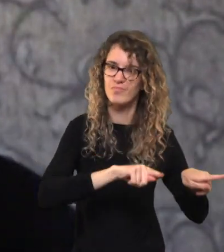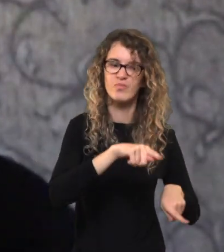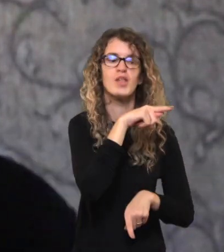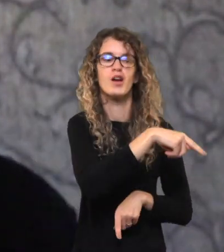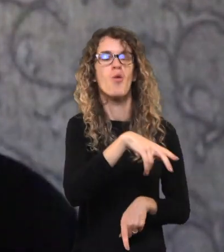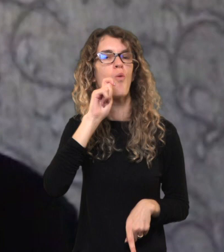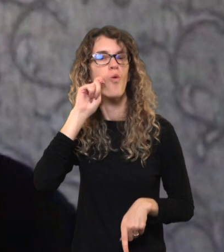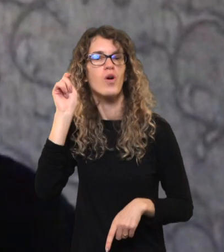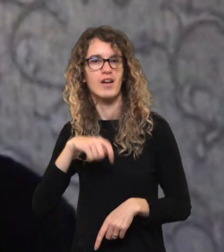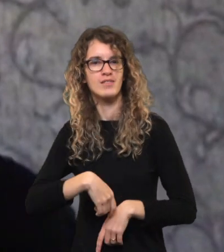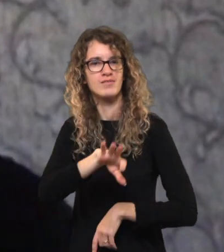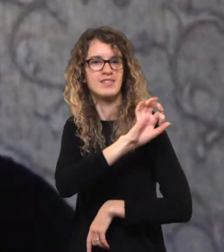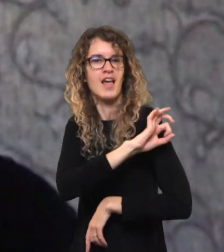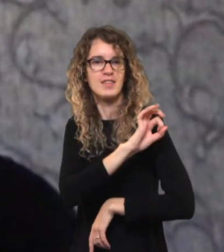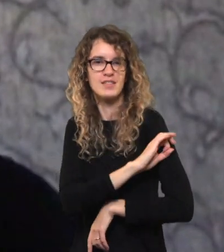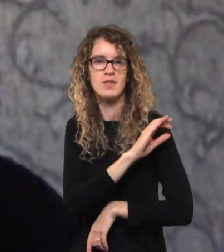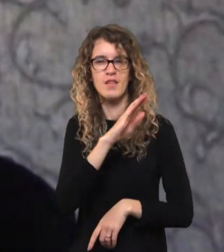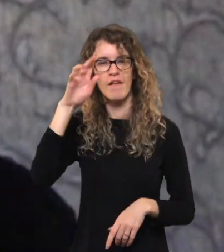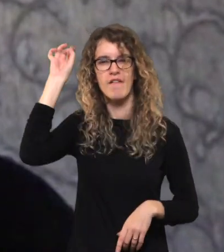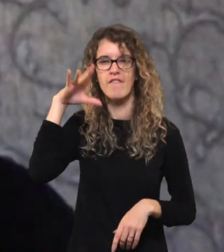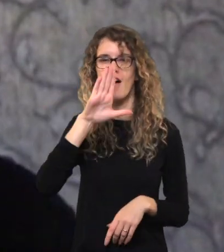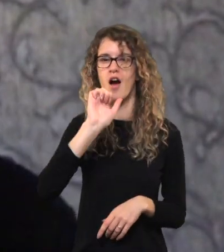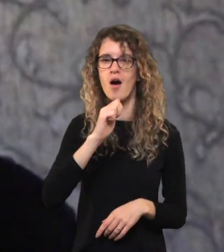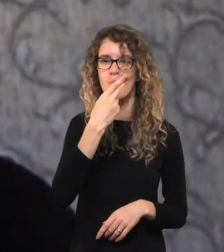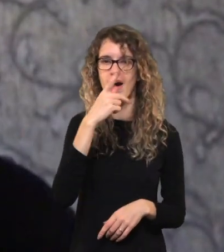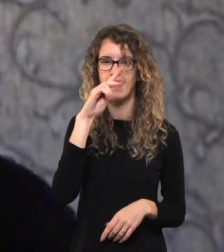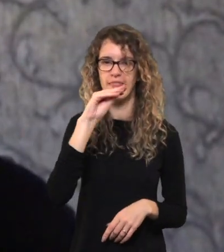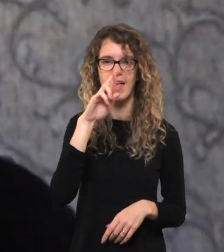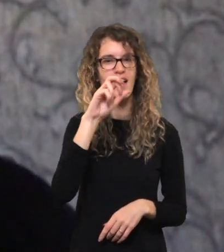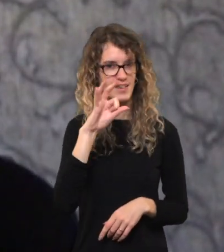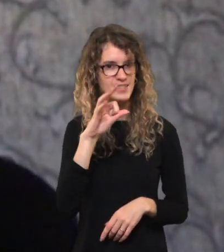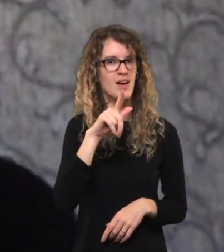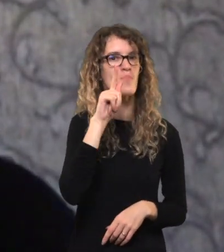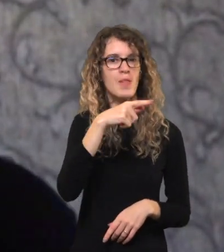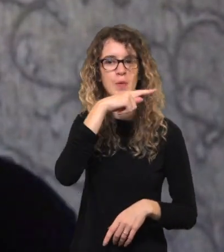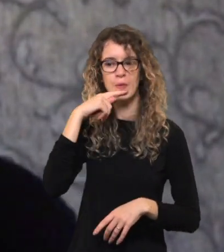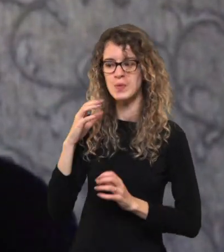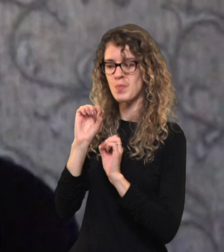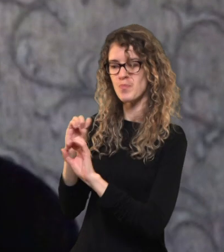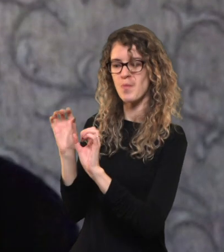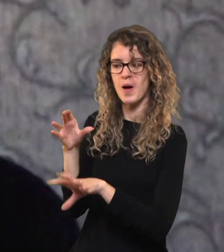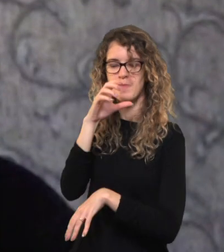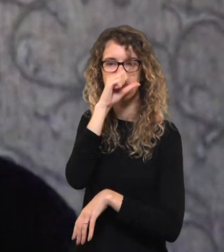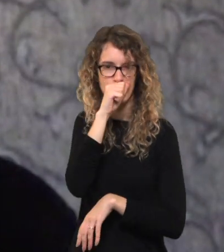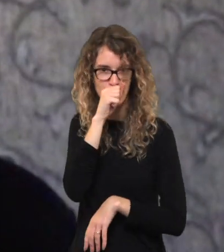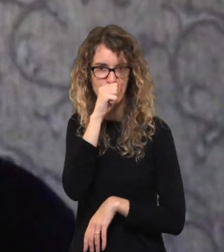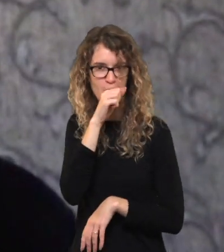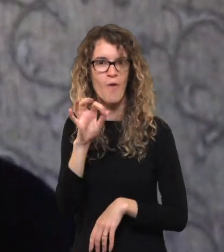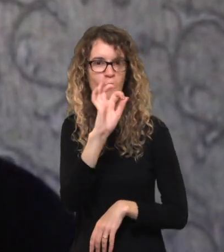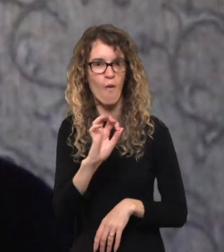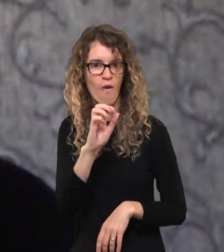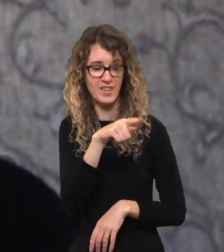įvaizdys nacistų, banderavsų, tu tarp Rusijos leudžiai pamiršdavo pasakyti, kad bandera niekada nebuvo Rusijos